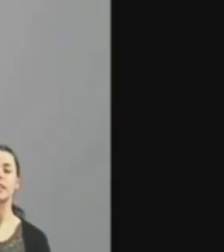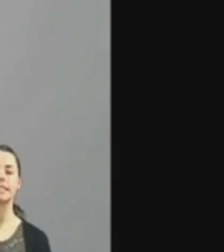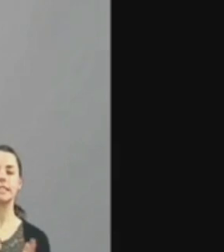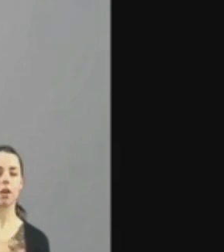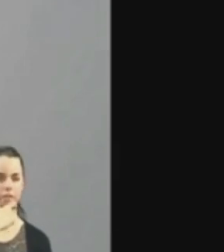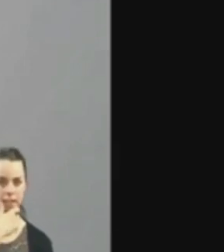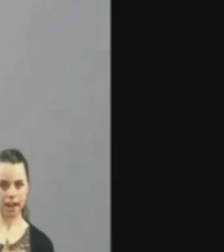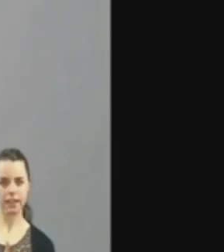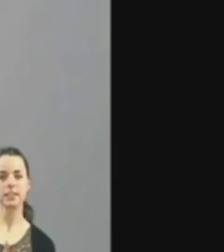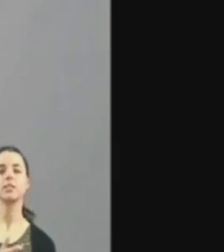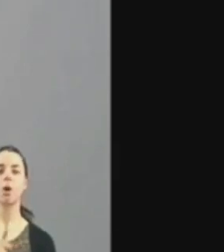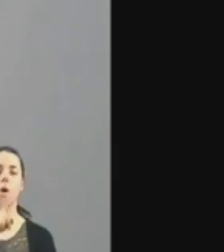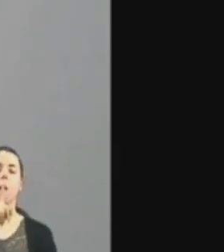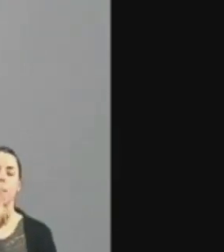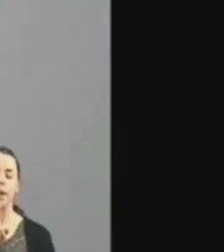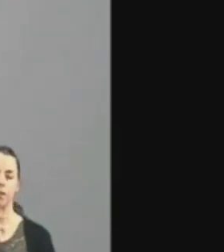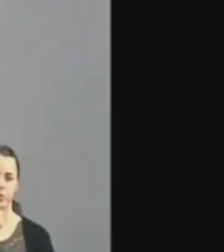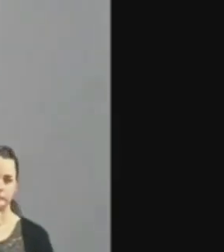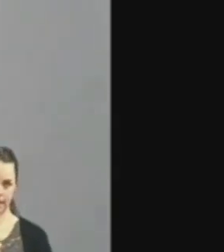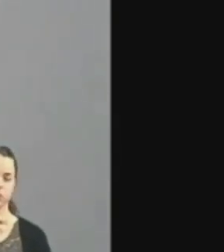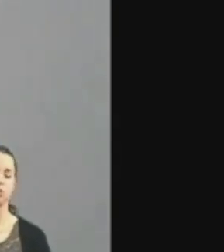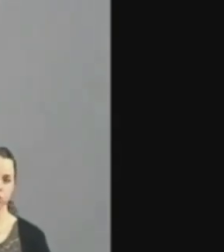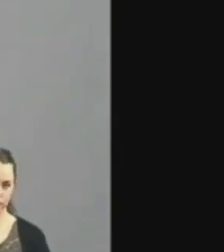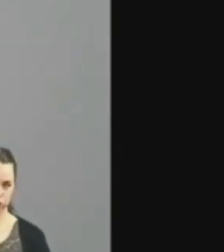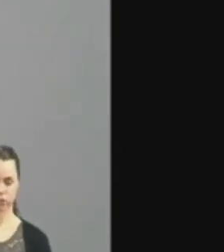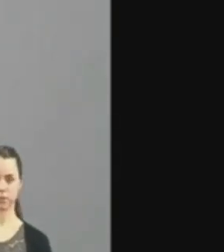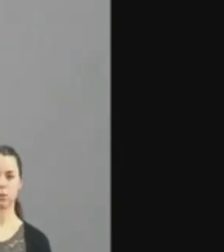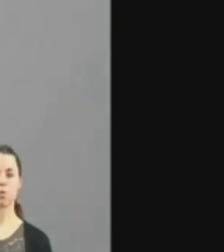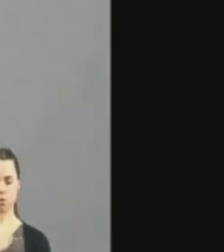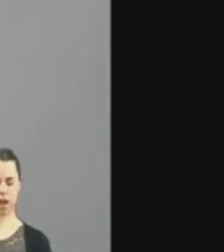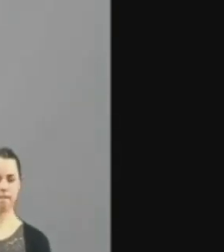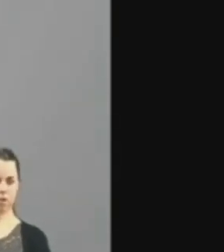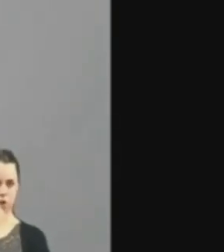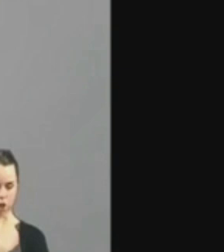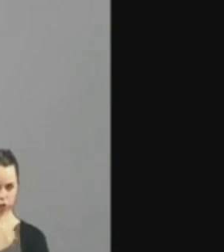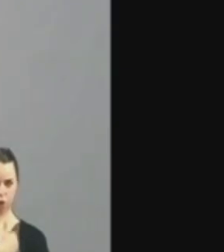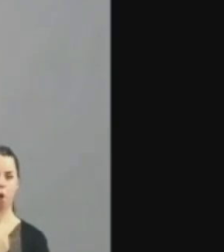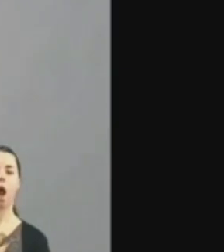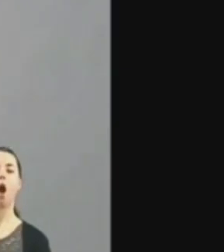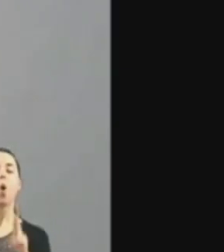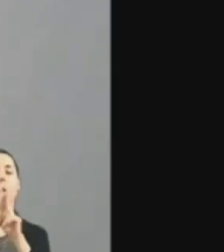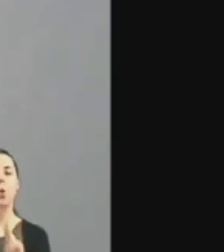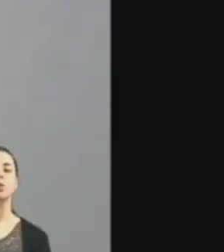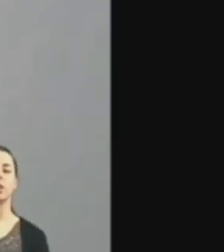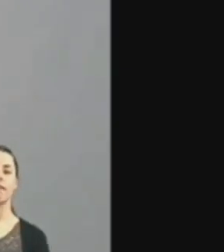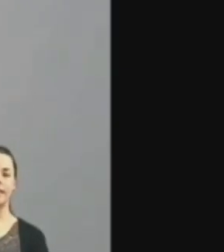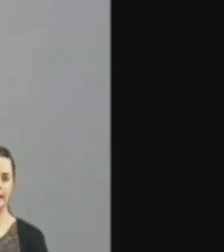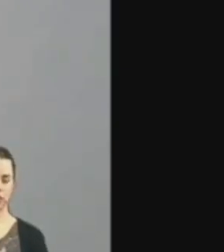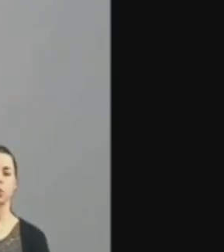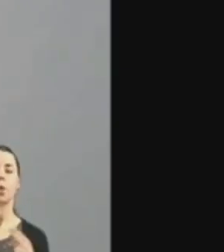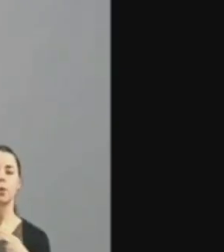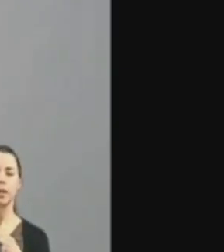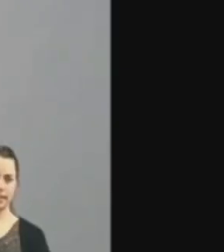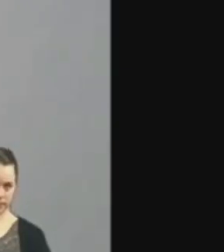možností, jak dokázat, že český znakový jazyk je opravdový jazyk. Naší snahou na Ústavu jazyků a komunikace